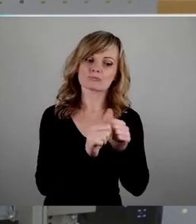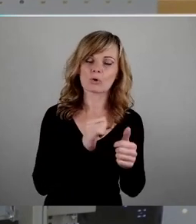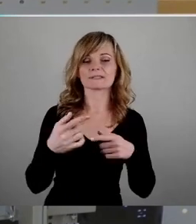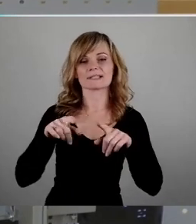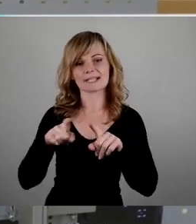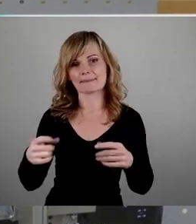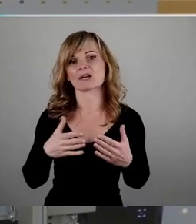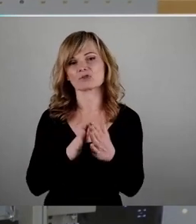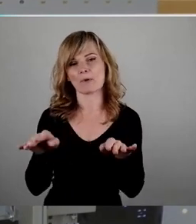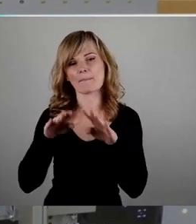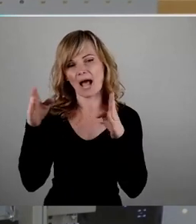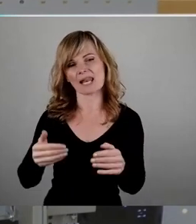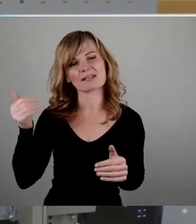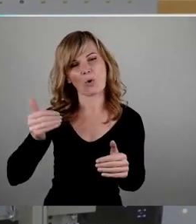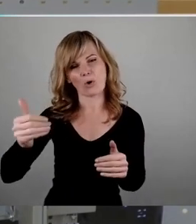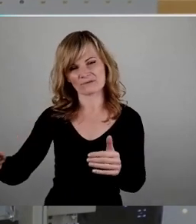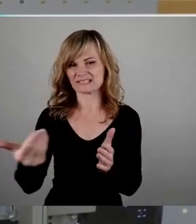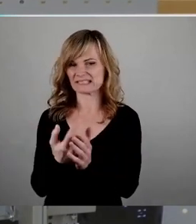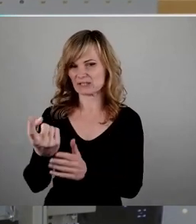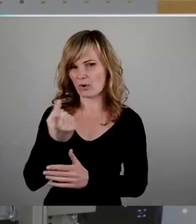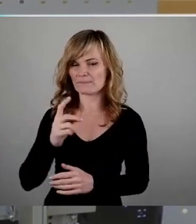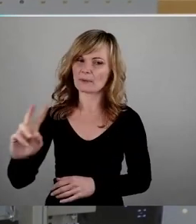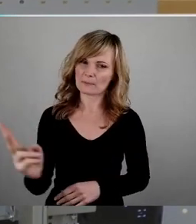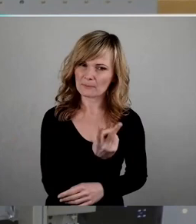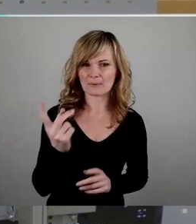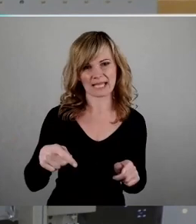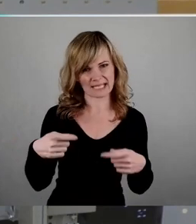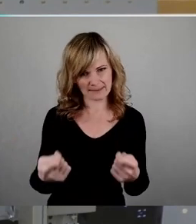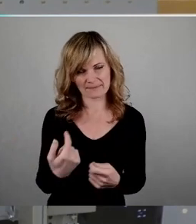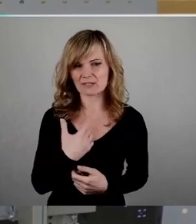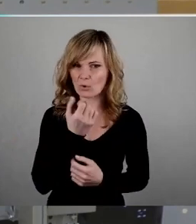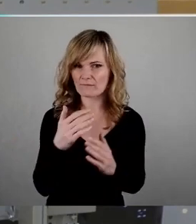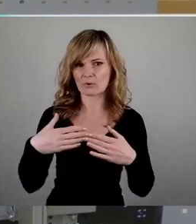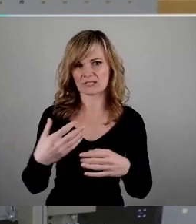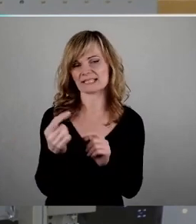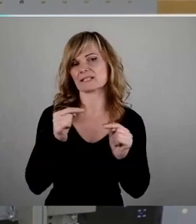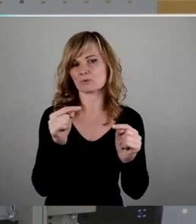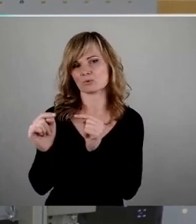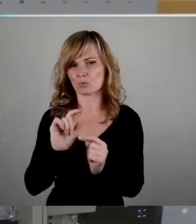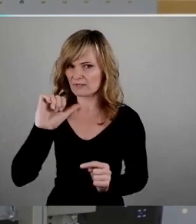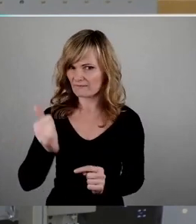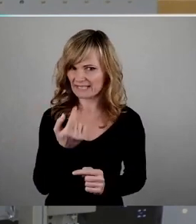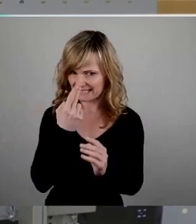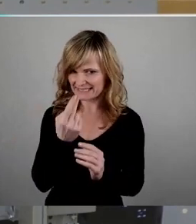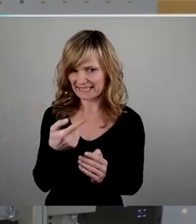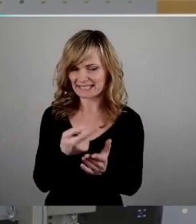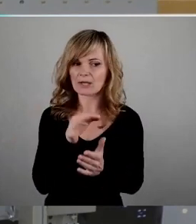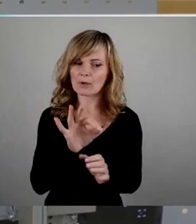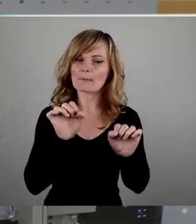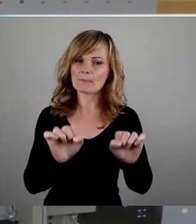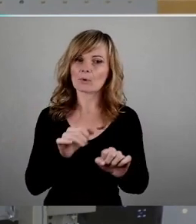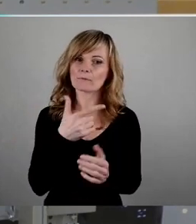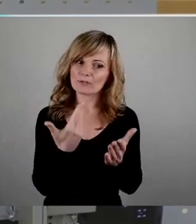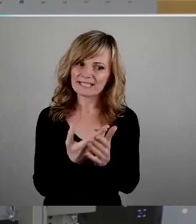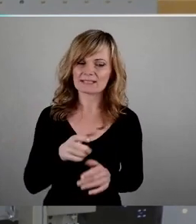gibt hier einstimmige Ergebnisse. Ich hoffe, dass sich alles in der Haushaltsdiskussion widerspiegelt. Und die Möglichkeiten, für diesen Bereich zu investieren